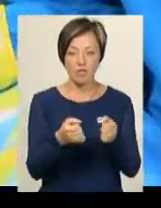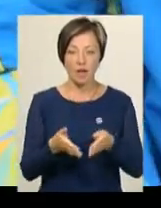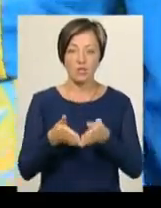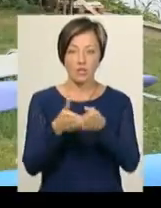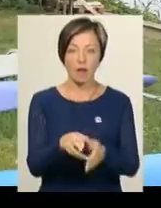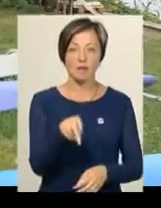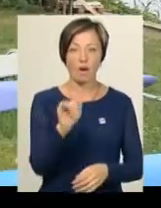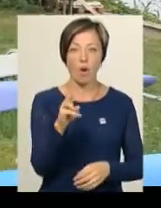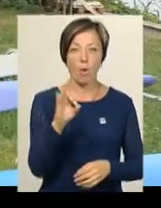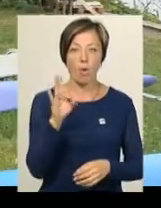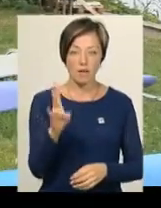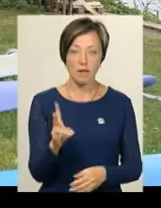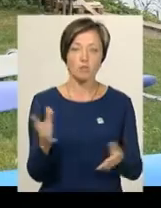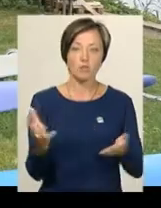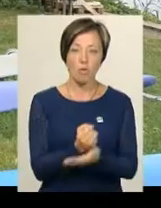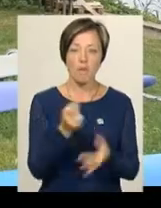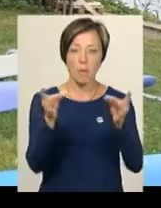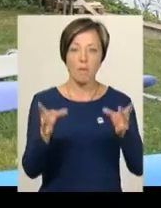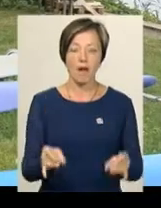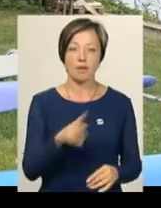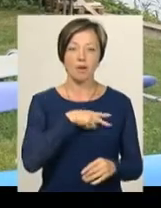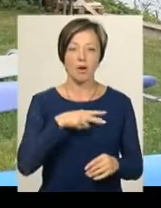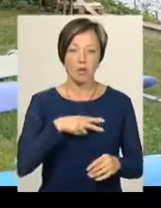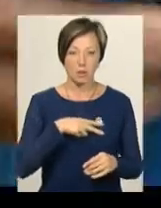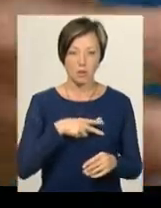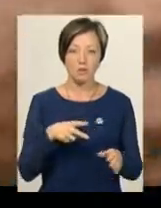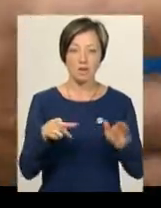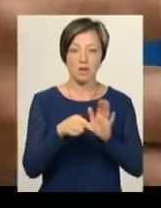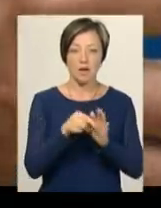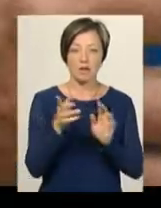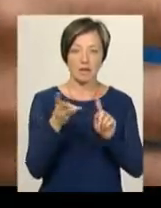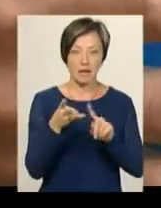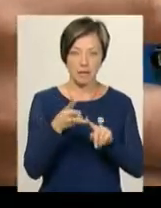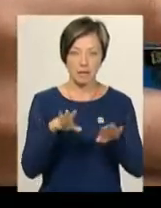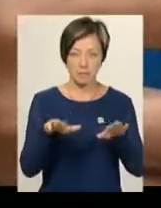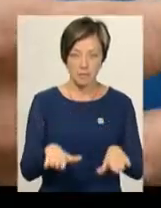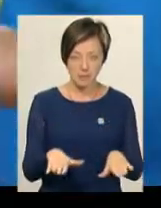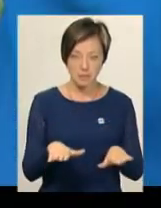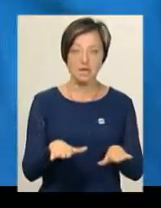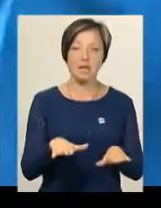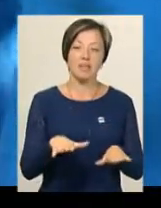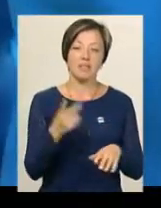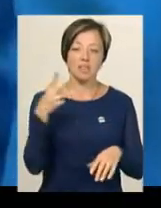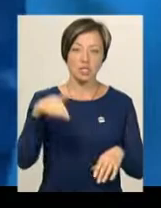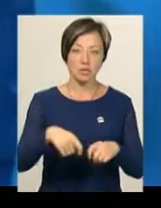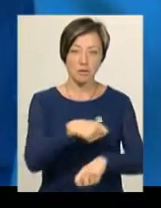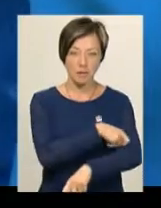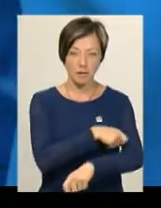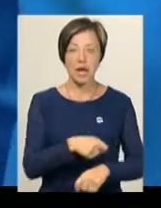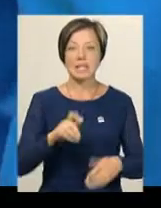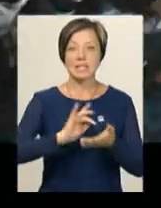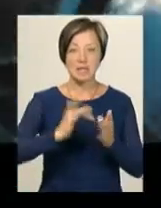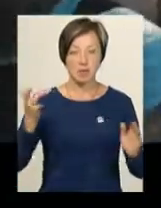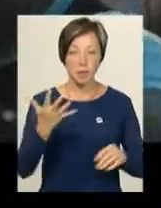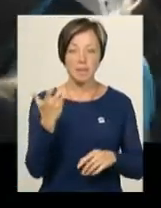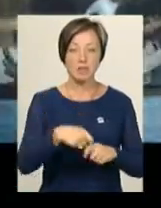комплект нагород у німецькому Брандербурзі. Бронзу разом із Дмитром Савіним у перегонах на 2 тисячі метрів серед чоловіків, срібло на дистанції 500